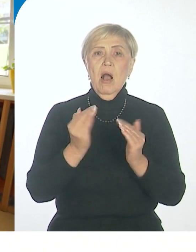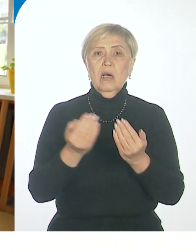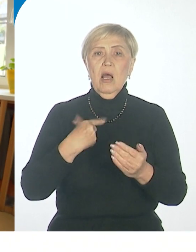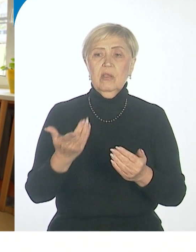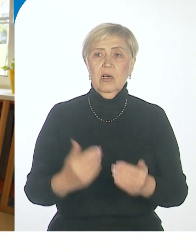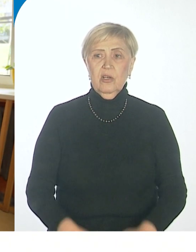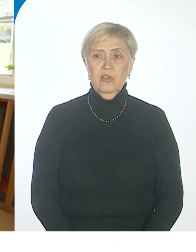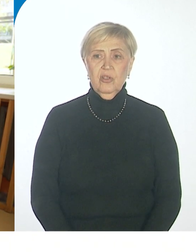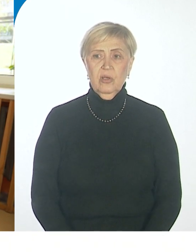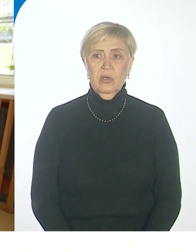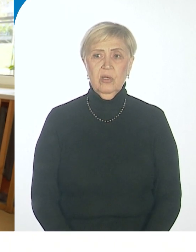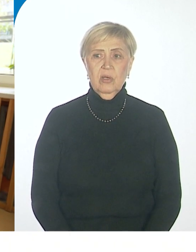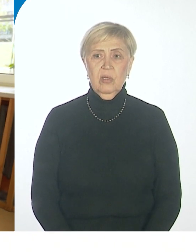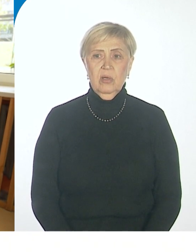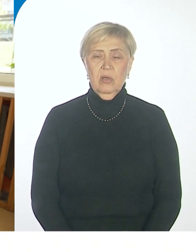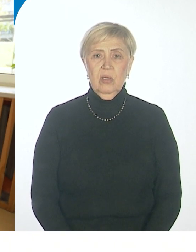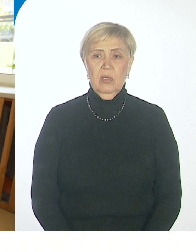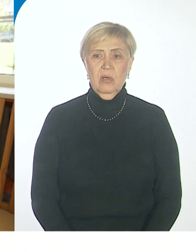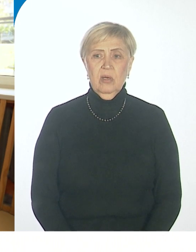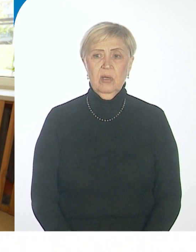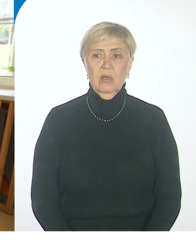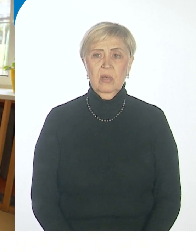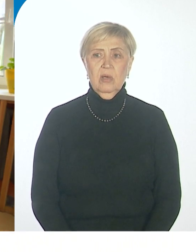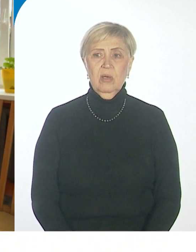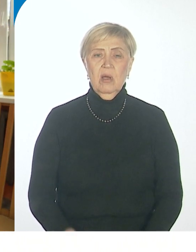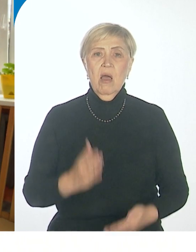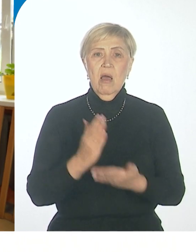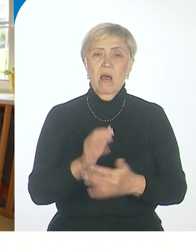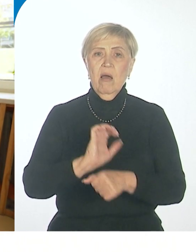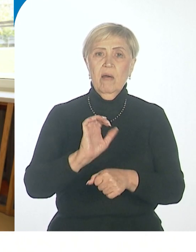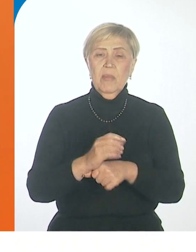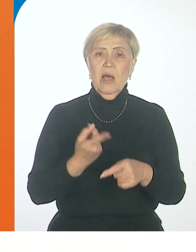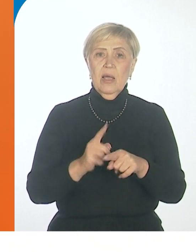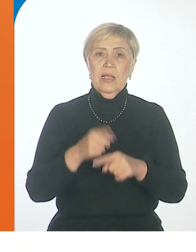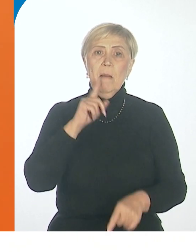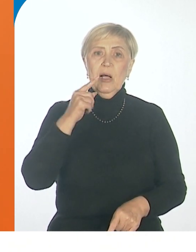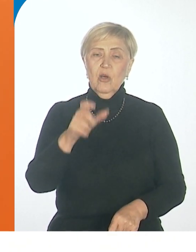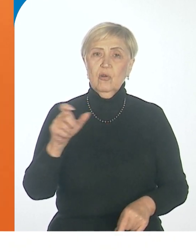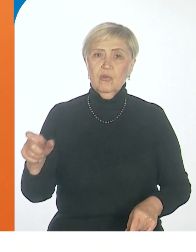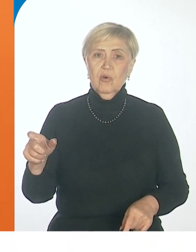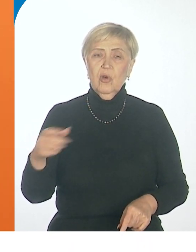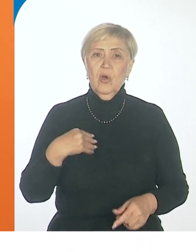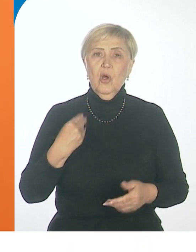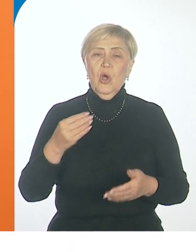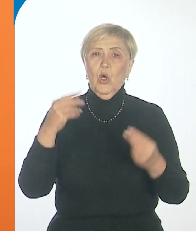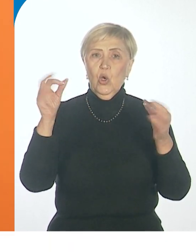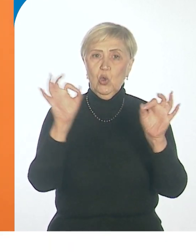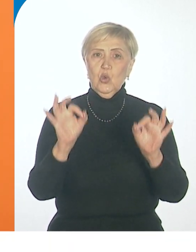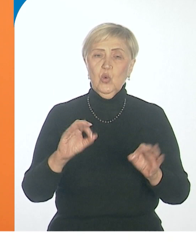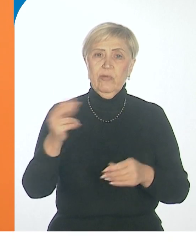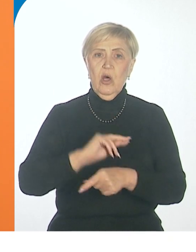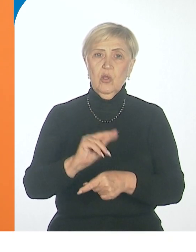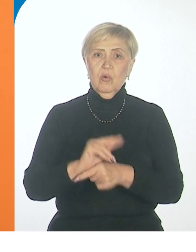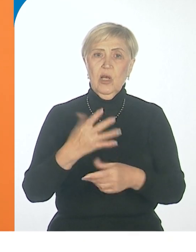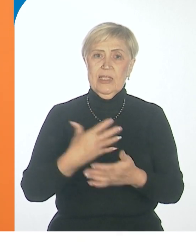ткачества для молодых людей с ограниченными возможностями. Искусству ткачества Алла сначала научила